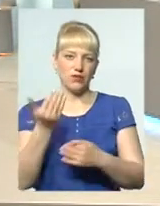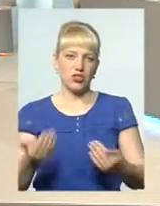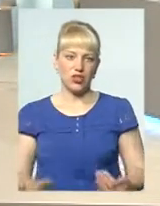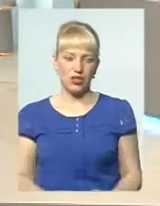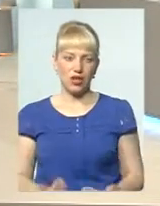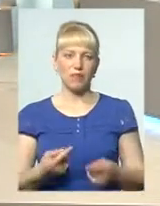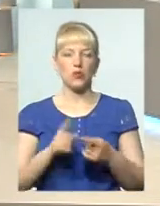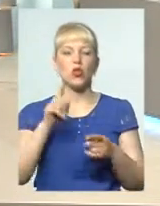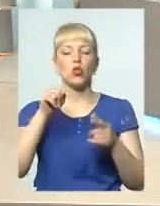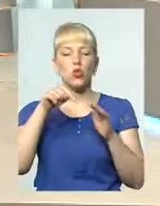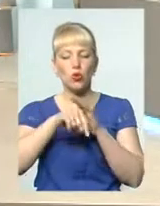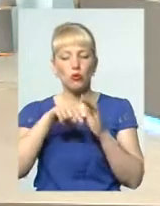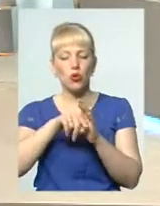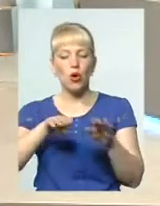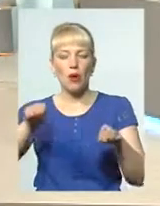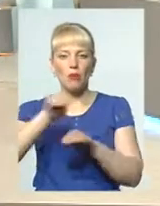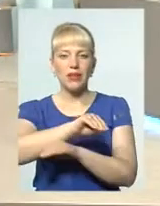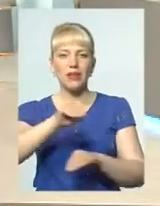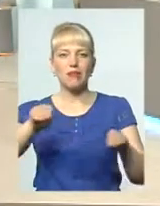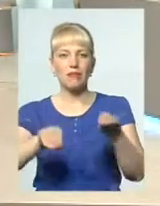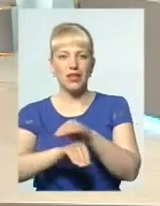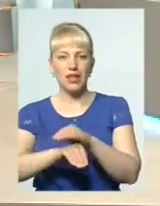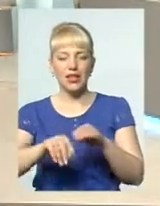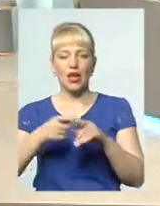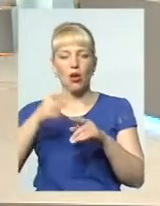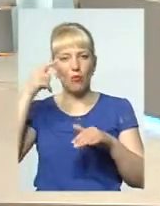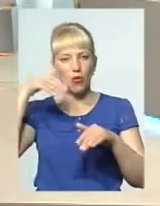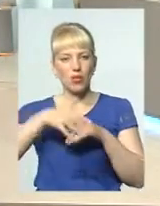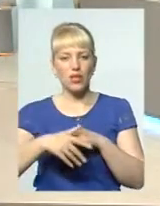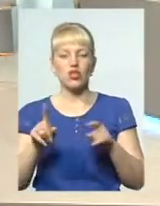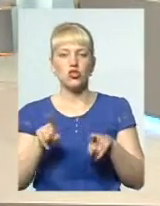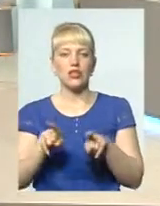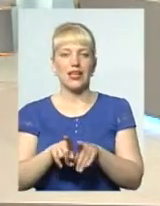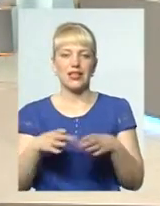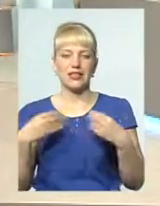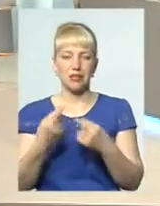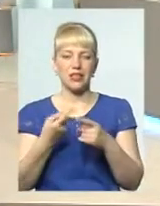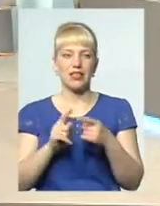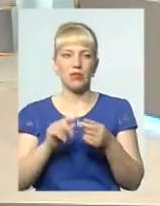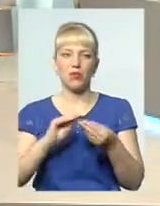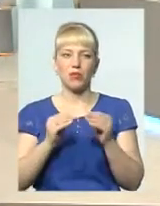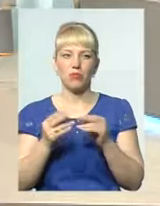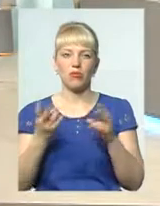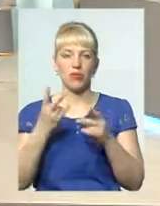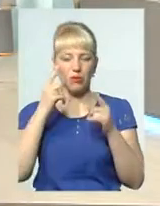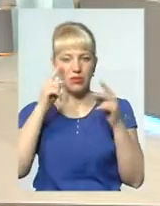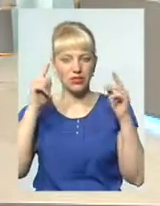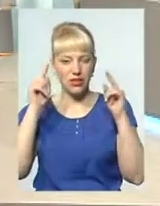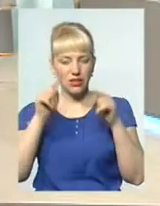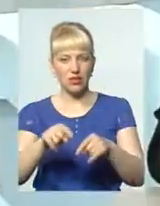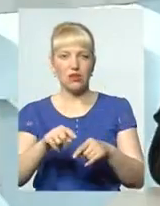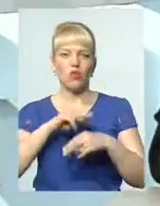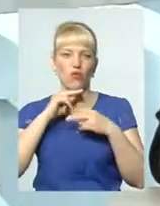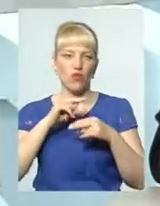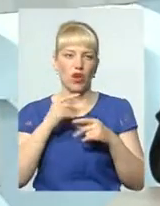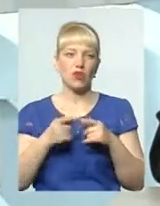Тобто підміна, поняття, що таке сім'я, це теж проблема, на яку варто звертати увагу. Звичайно, сім